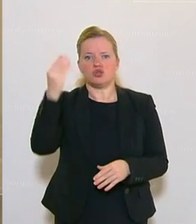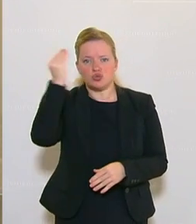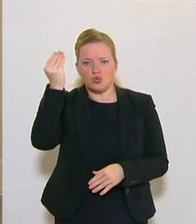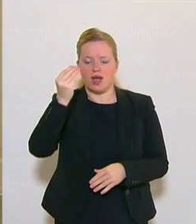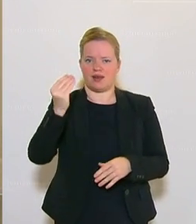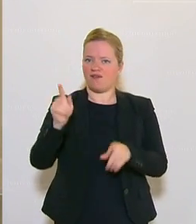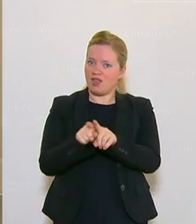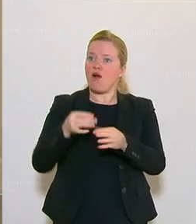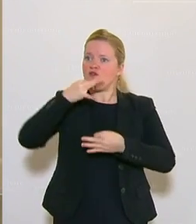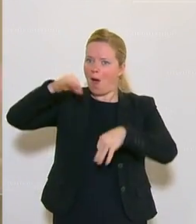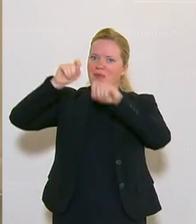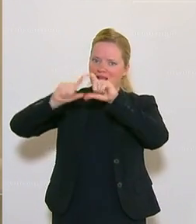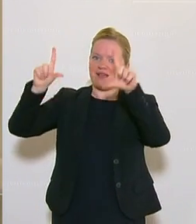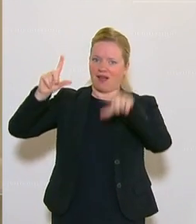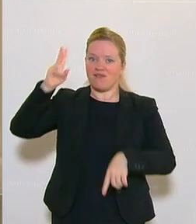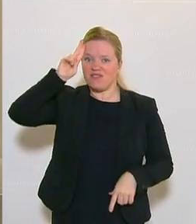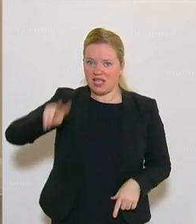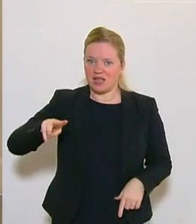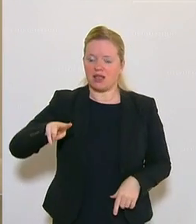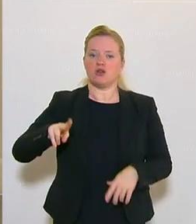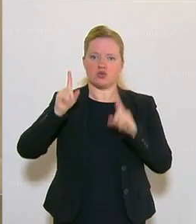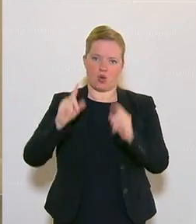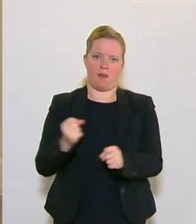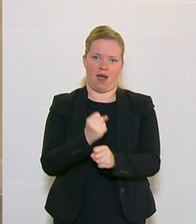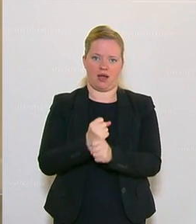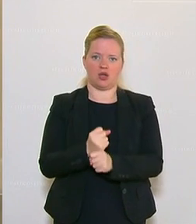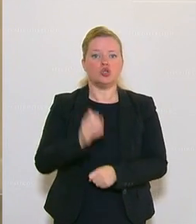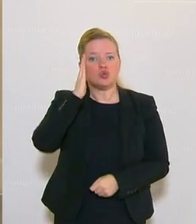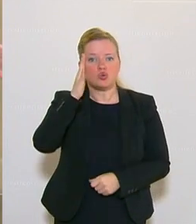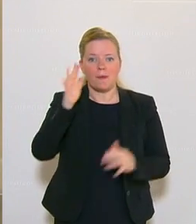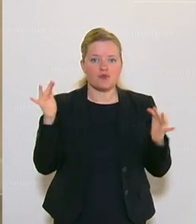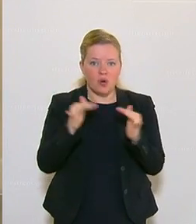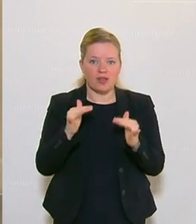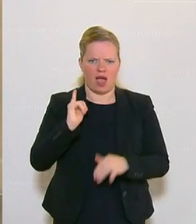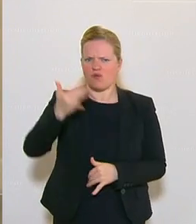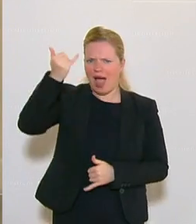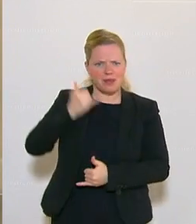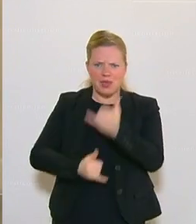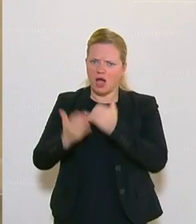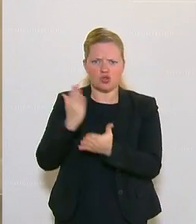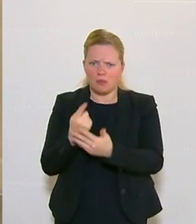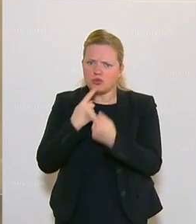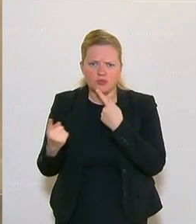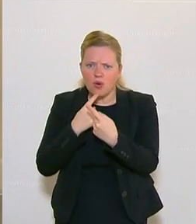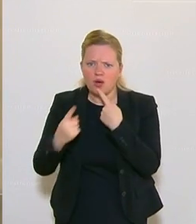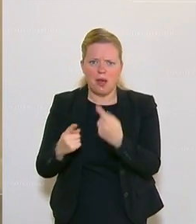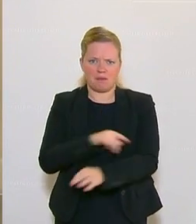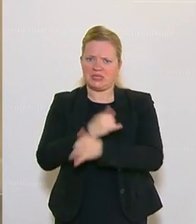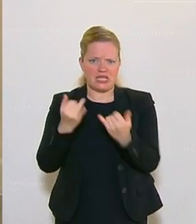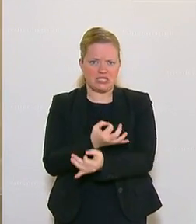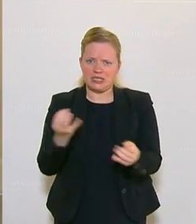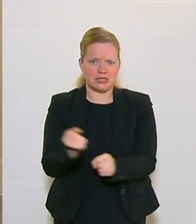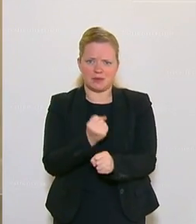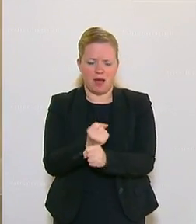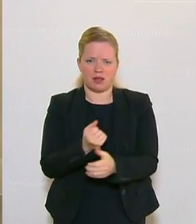das wäre zu tun. Ein Zukunftskonvent. Ja, vor einem Jahr haben wir darüber gesprochen. Nichts ist passiert in der Zwischenzeit. Die Corona